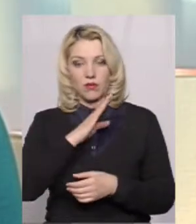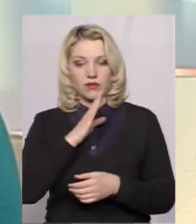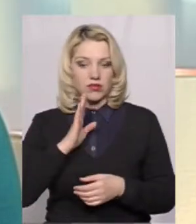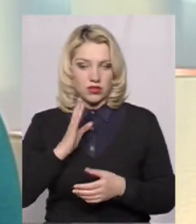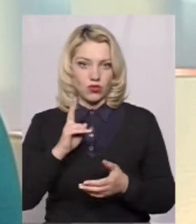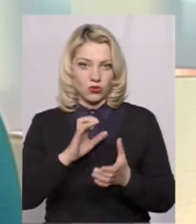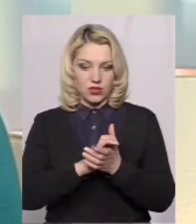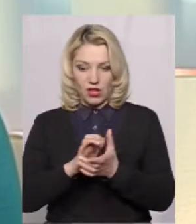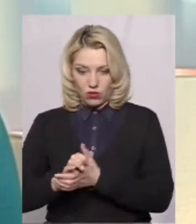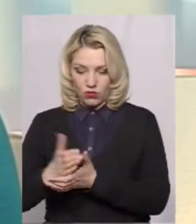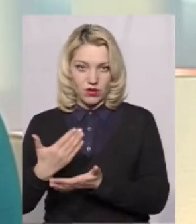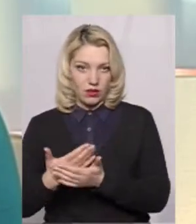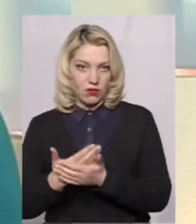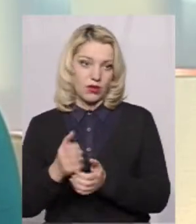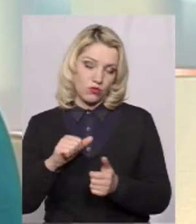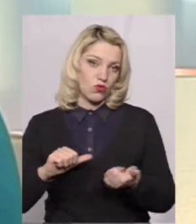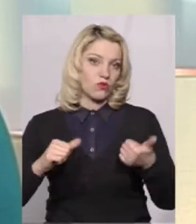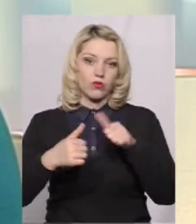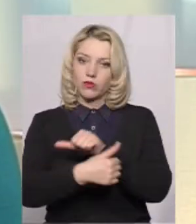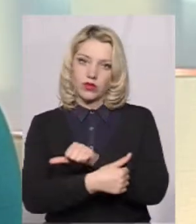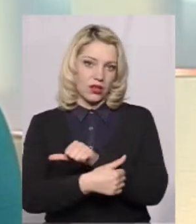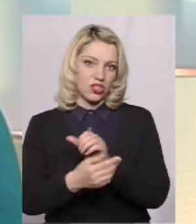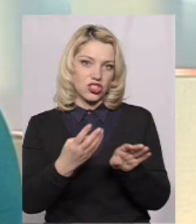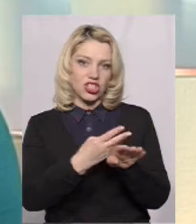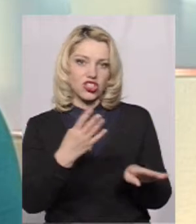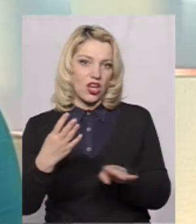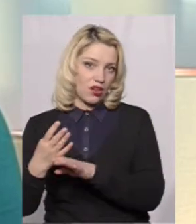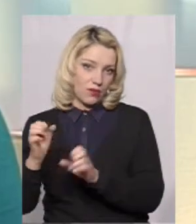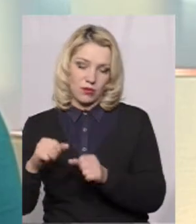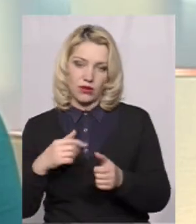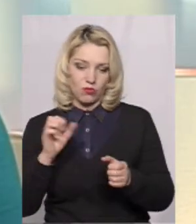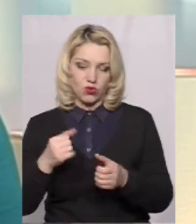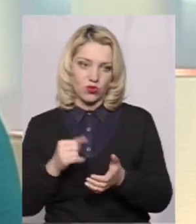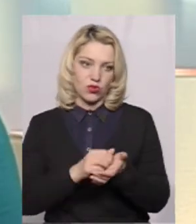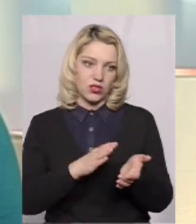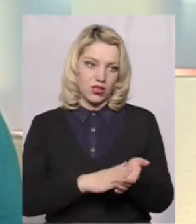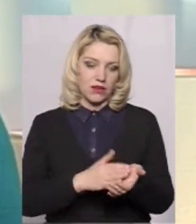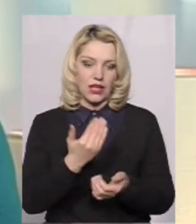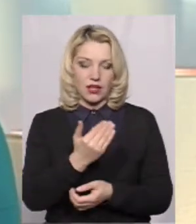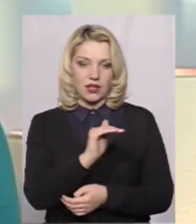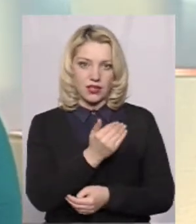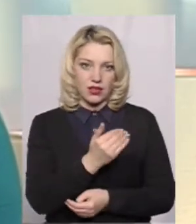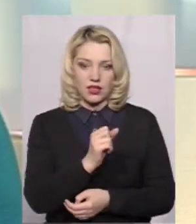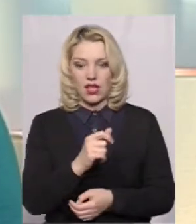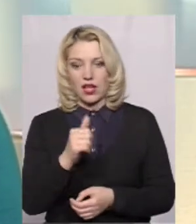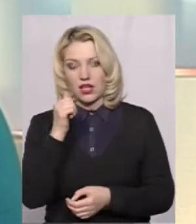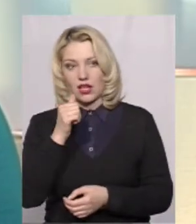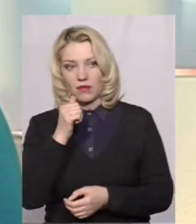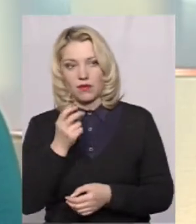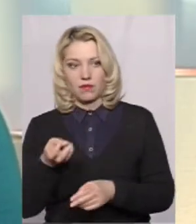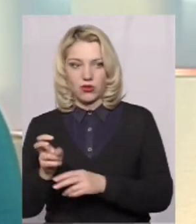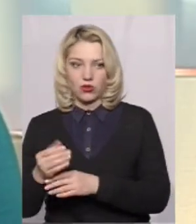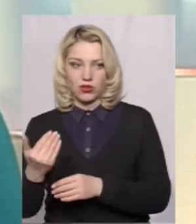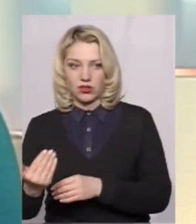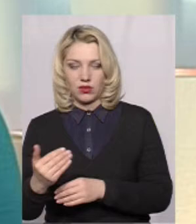між собою знайомі, вони можуть помінятися між собою, зарахувати, наприклад, сьогодні пішла і їхня дитинка, а вони підуть трошки